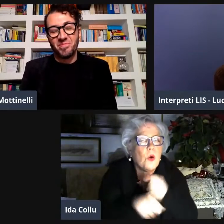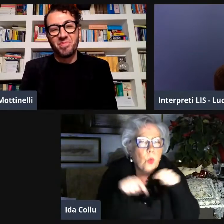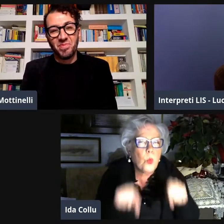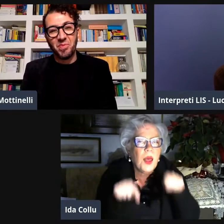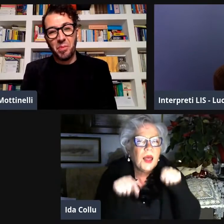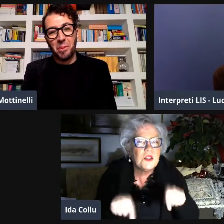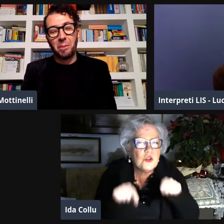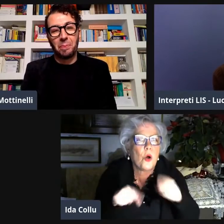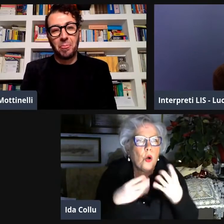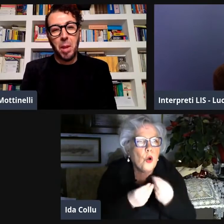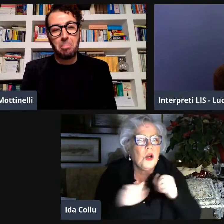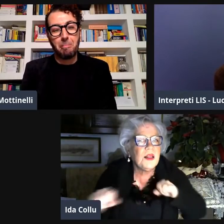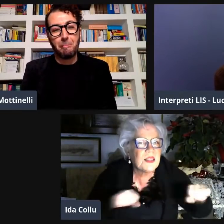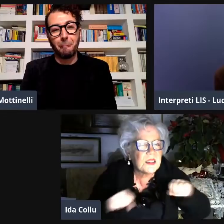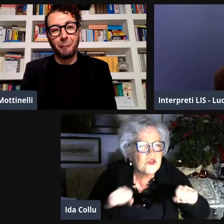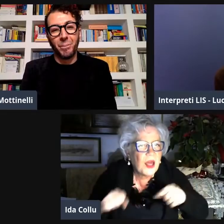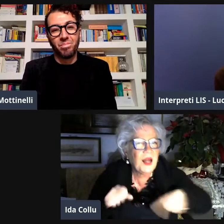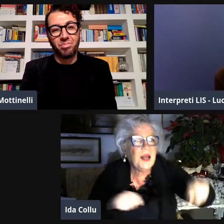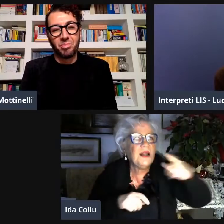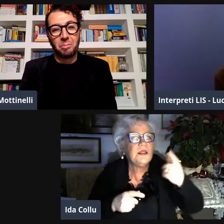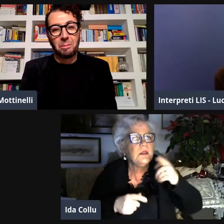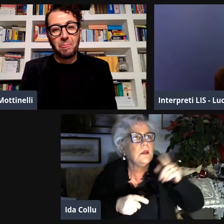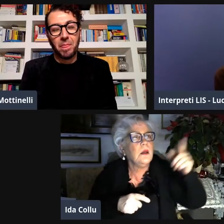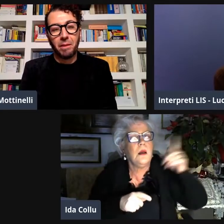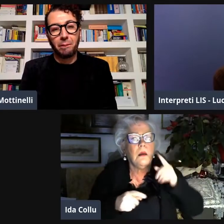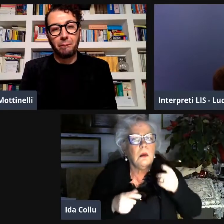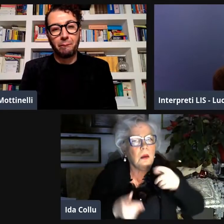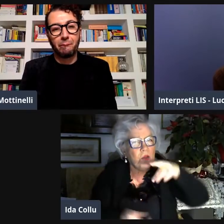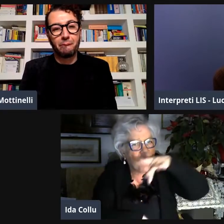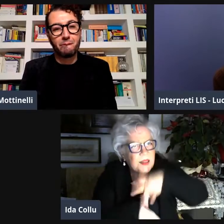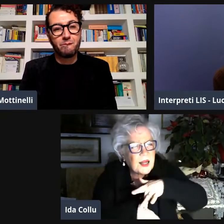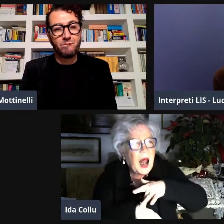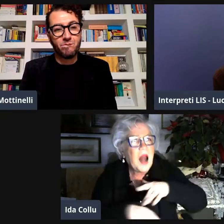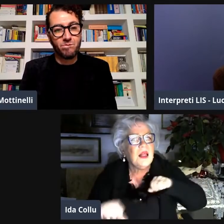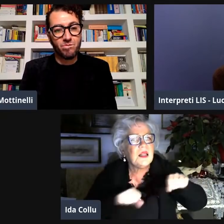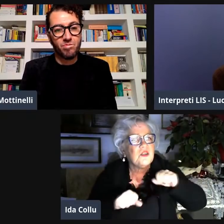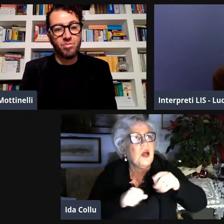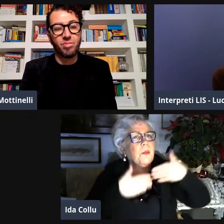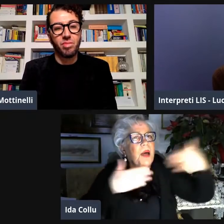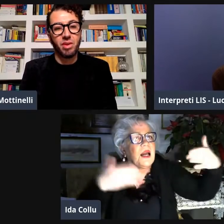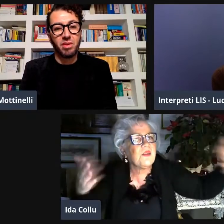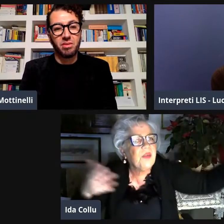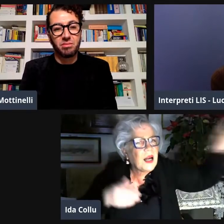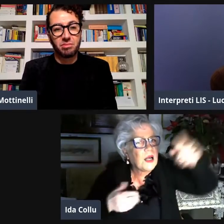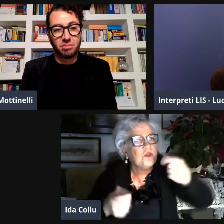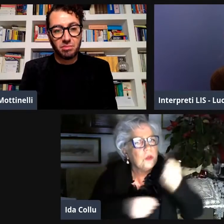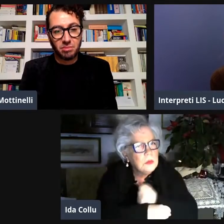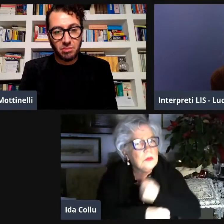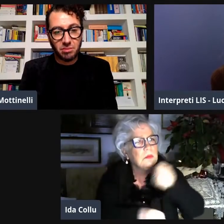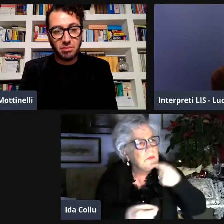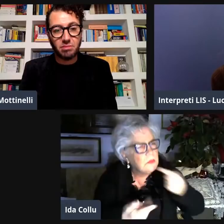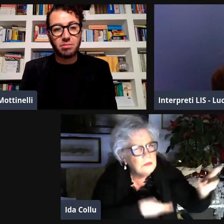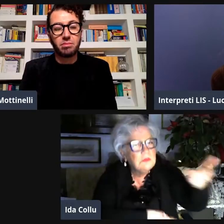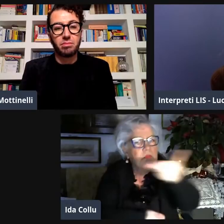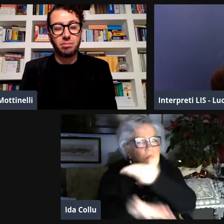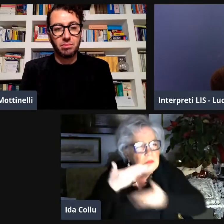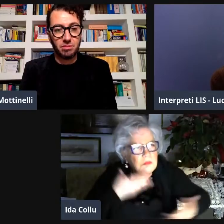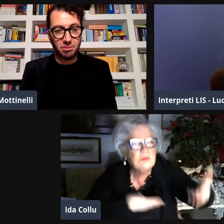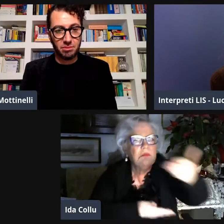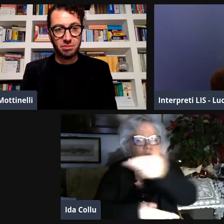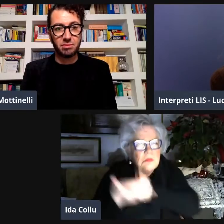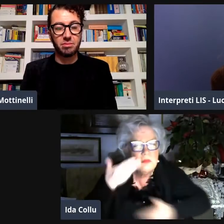questo e quindi questo è stato il lavoro è stato questo che è stato fatto e anche presso dai dirigenti presso la